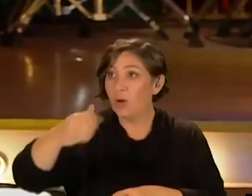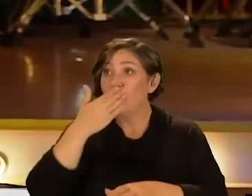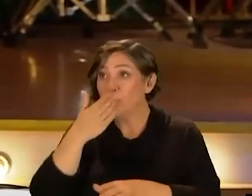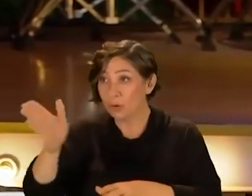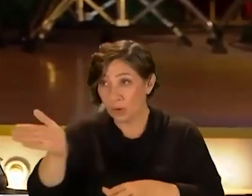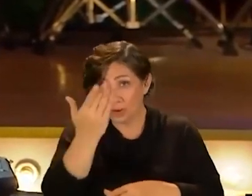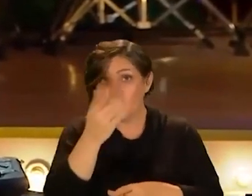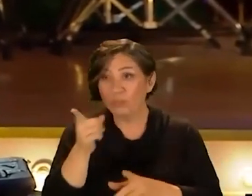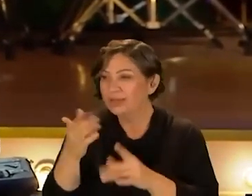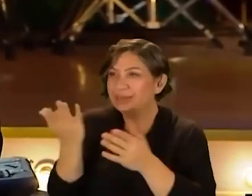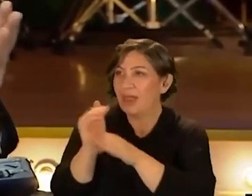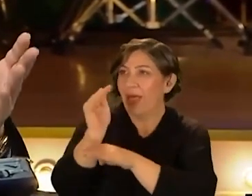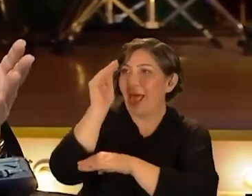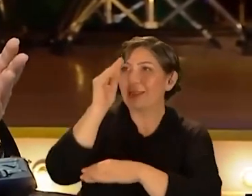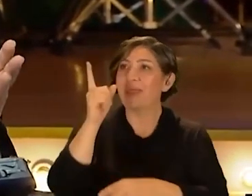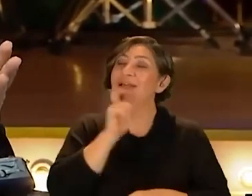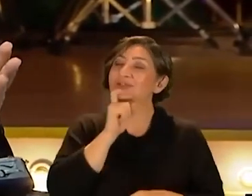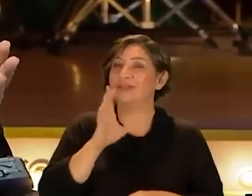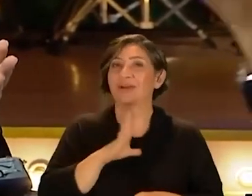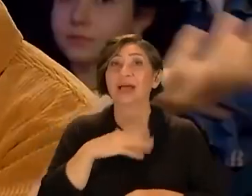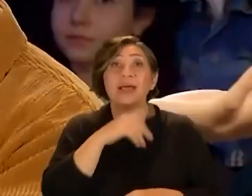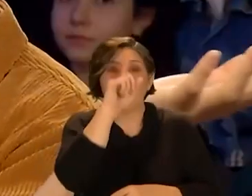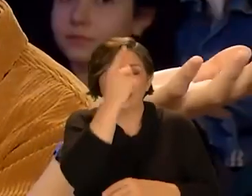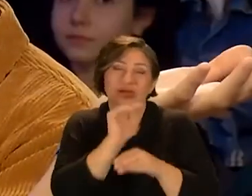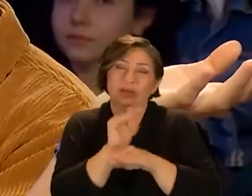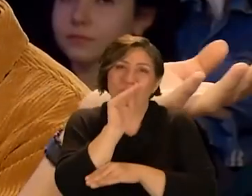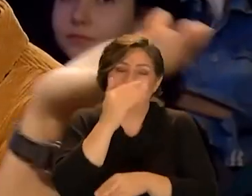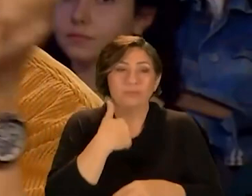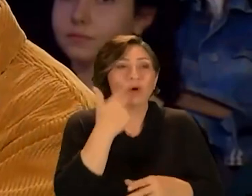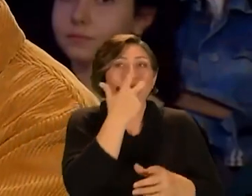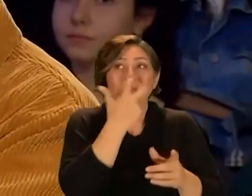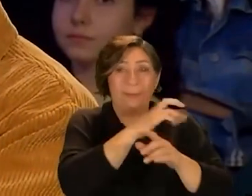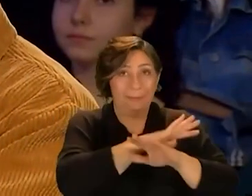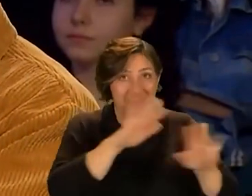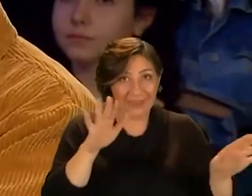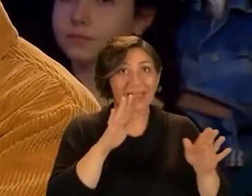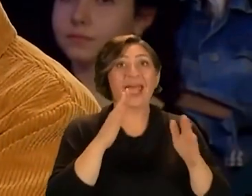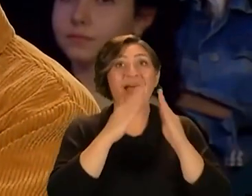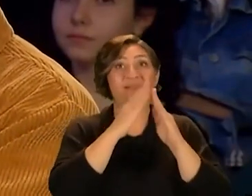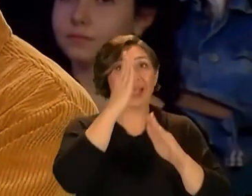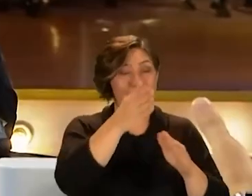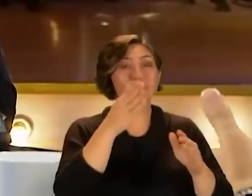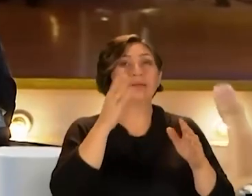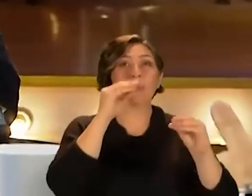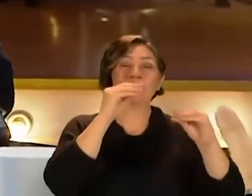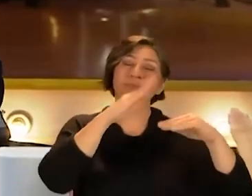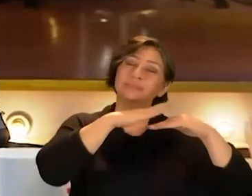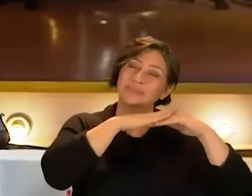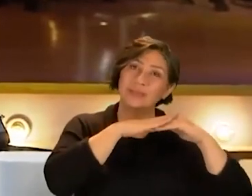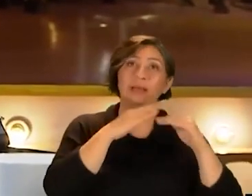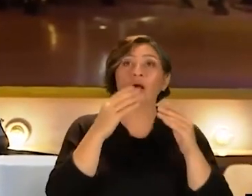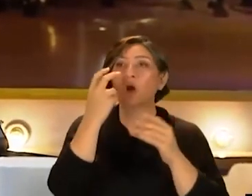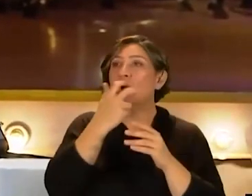ve seni okula mı gönderiyor Bu nasıl bir hayat bir yanlışlık var Yalnız yaşıyorum konserden çıkıp Eve gidip yastığa başını mı koyuyorsun Yani